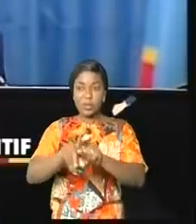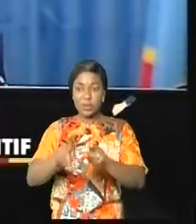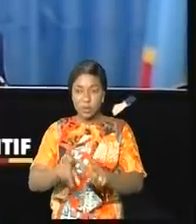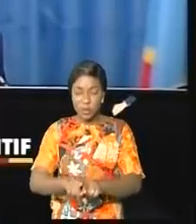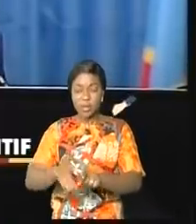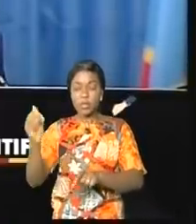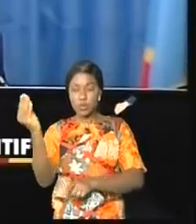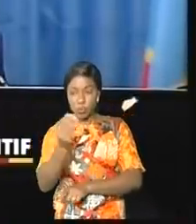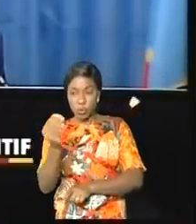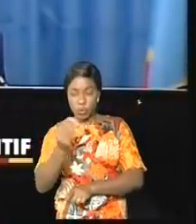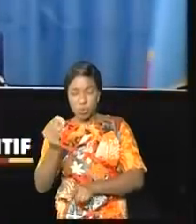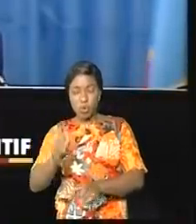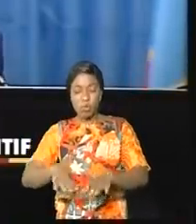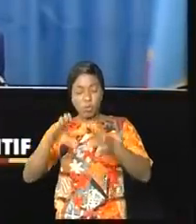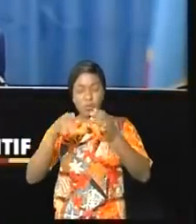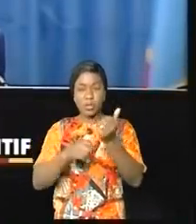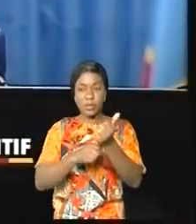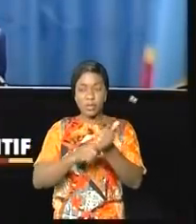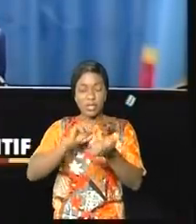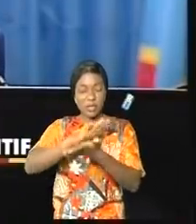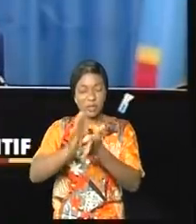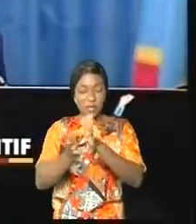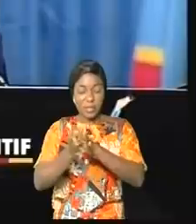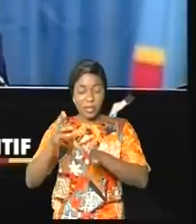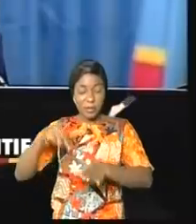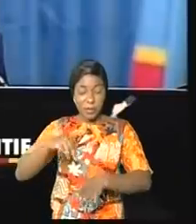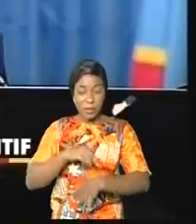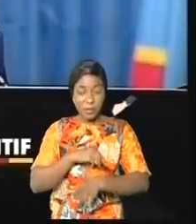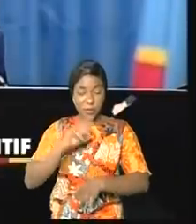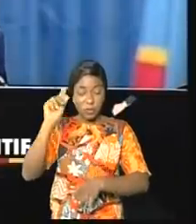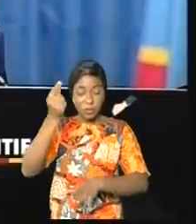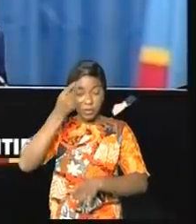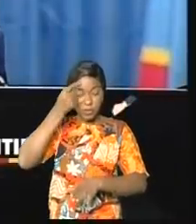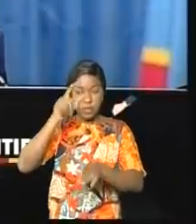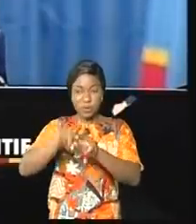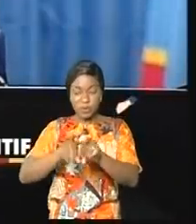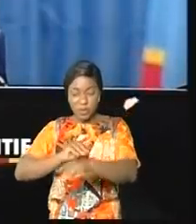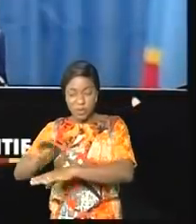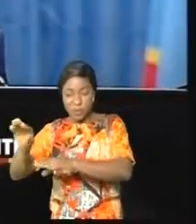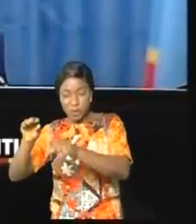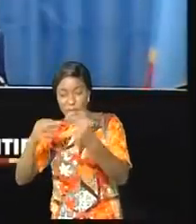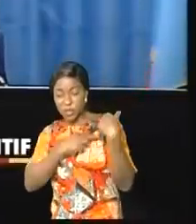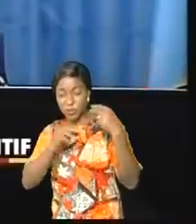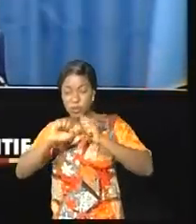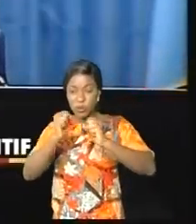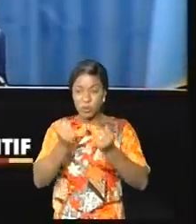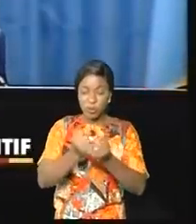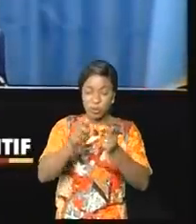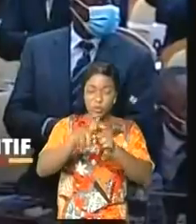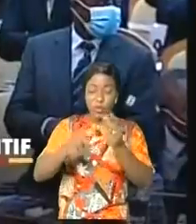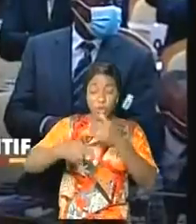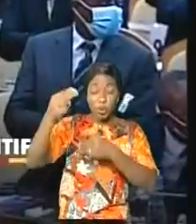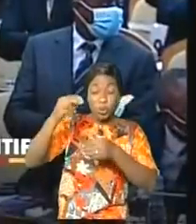particulier, dont la plupart sont devenus membres du gouvernement, mandataires des entreprises publiques et au cadre de l'administration